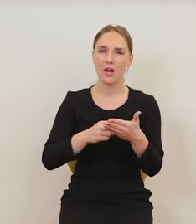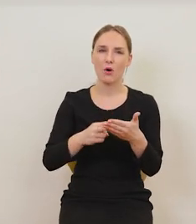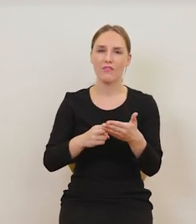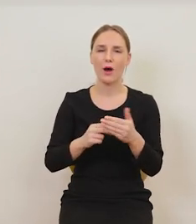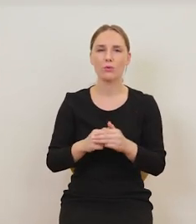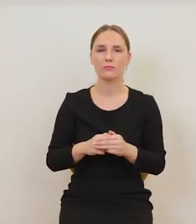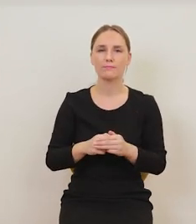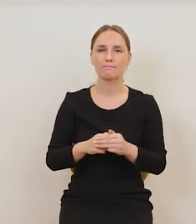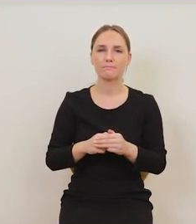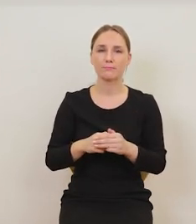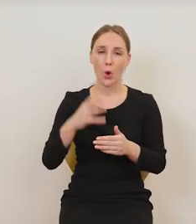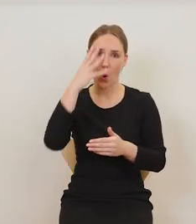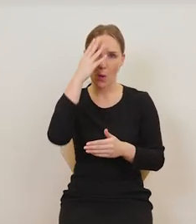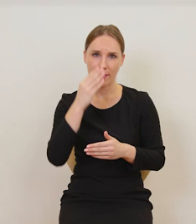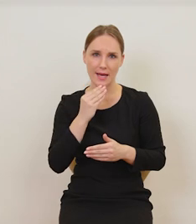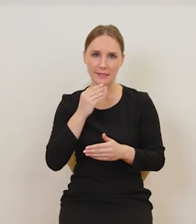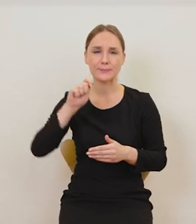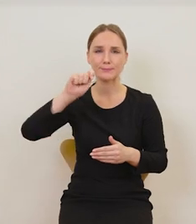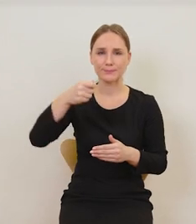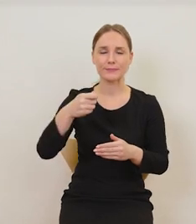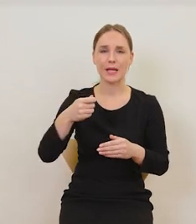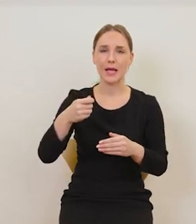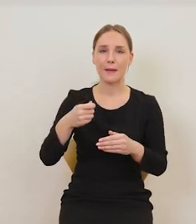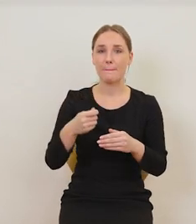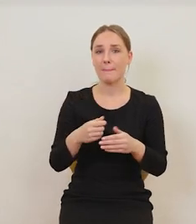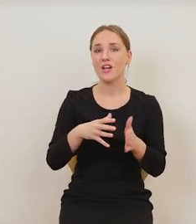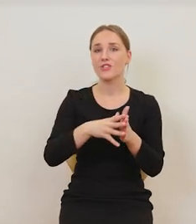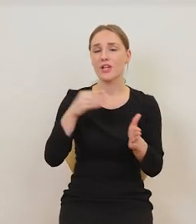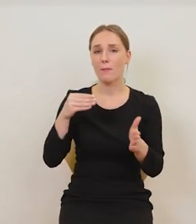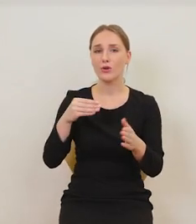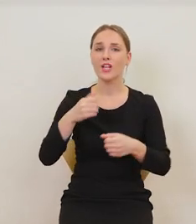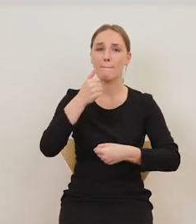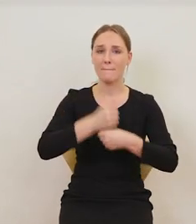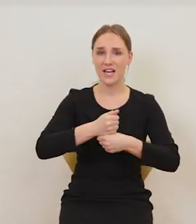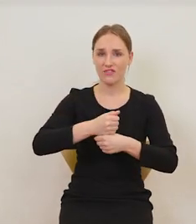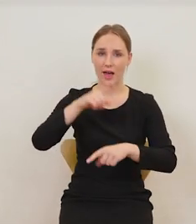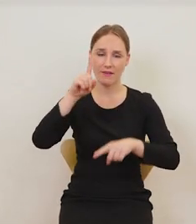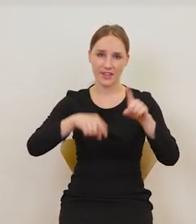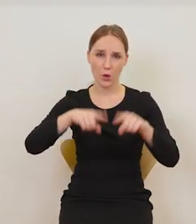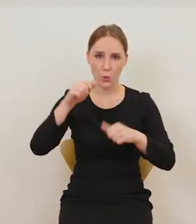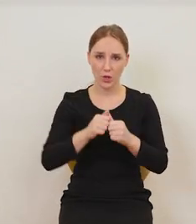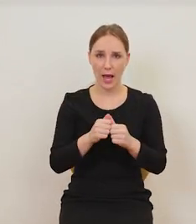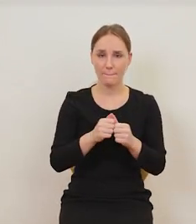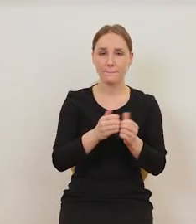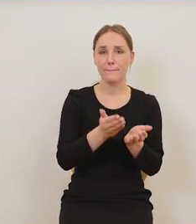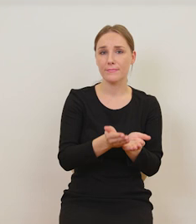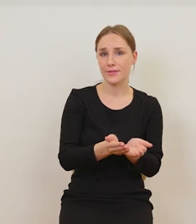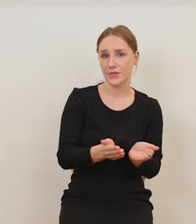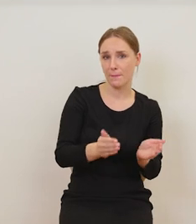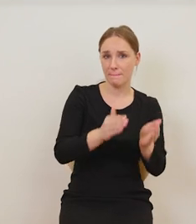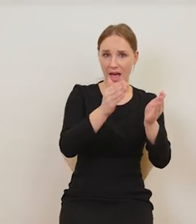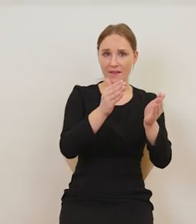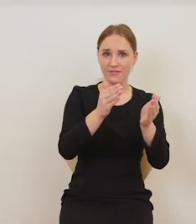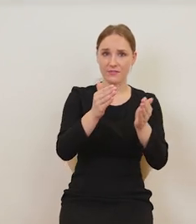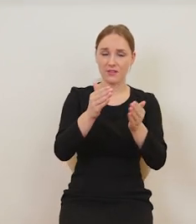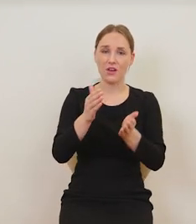zatytułował go Symboliczna martwa natura dzban, kielich, flakon i uzda. Czyli